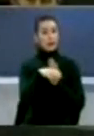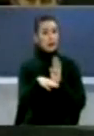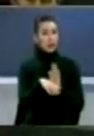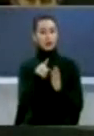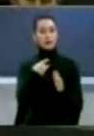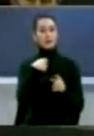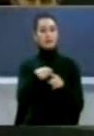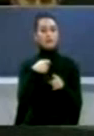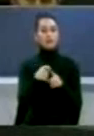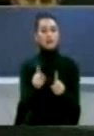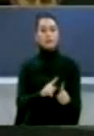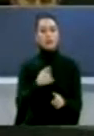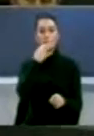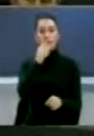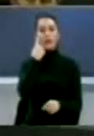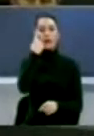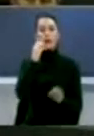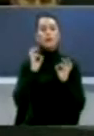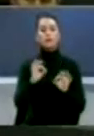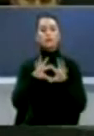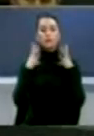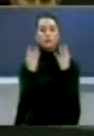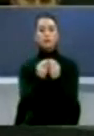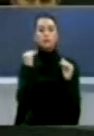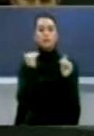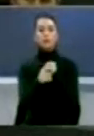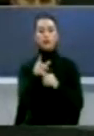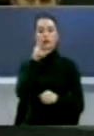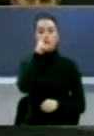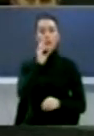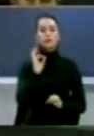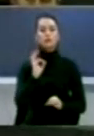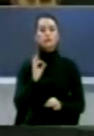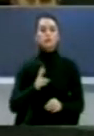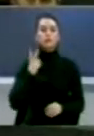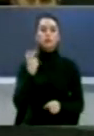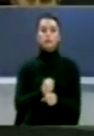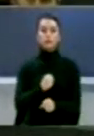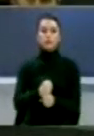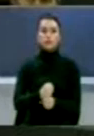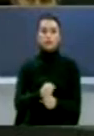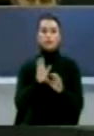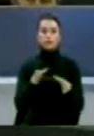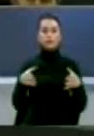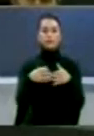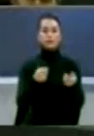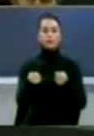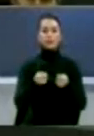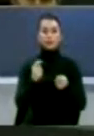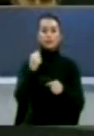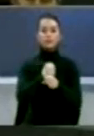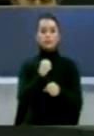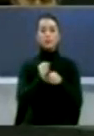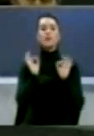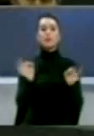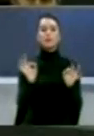policin e shtetit në njët doktrin ku policia do të ishte privilegjuar në aspektin e menagjimit të saj Për të luftuar në mënyrë të